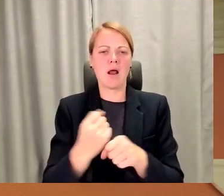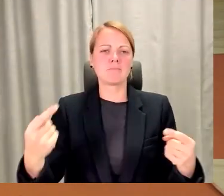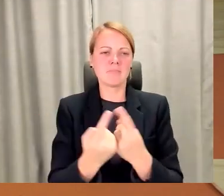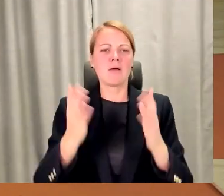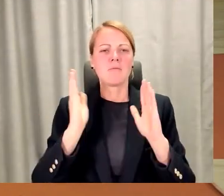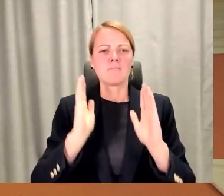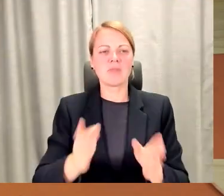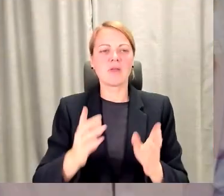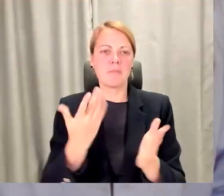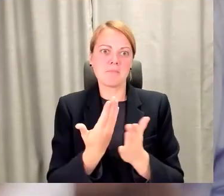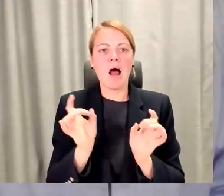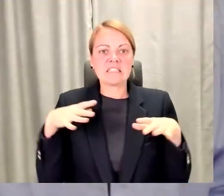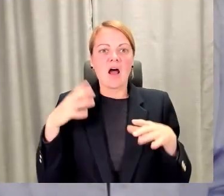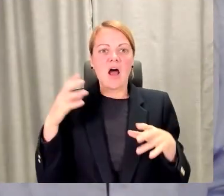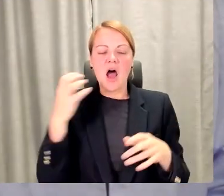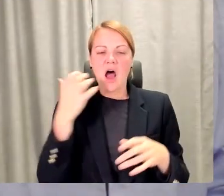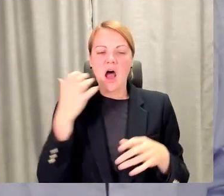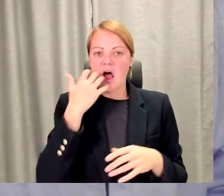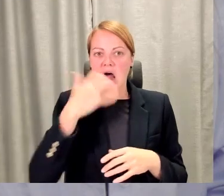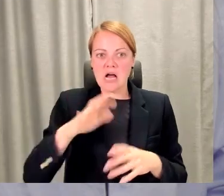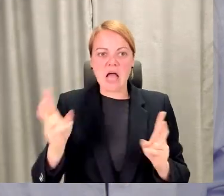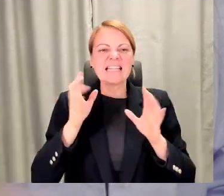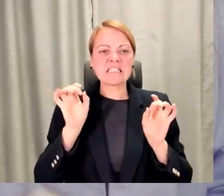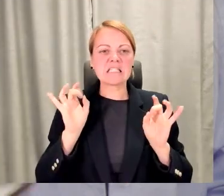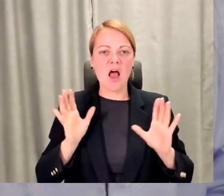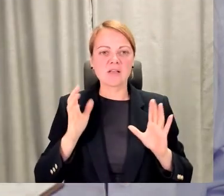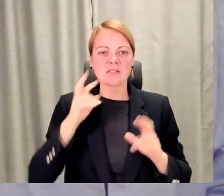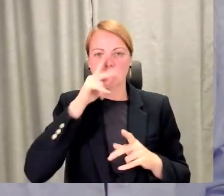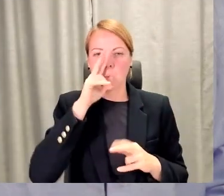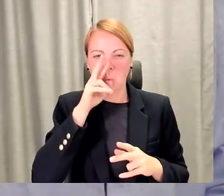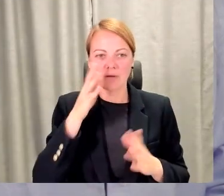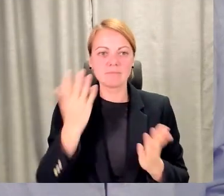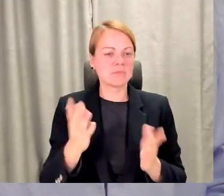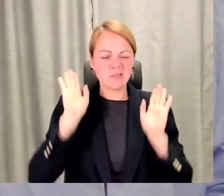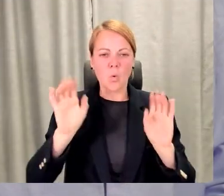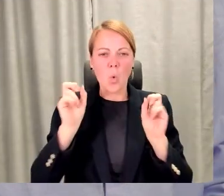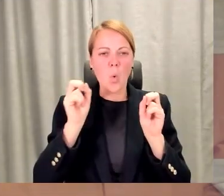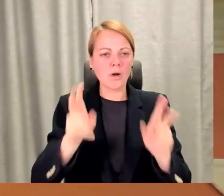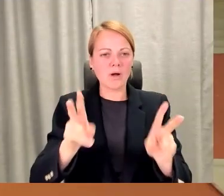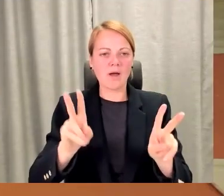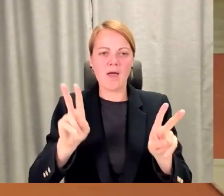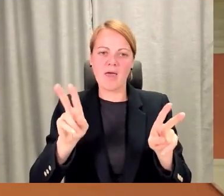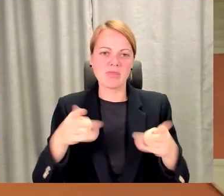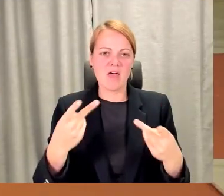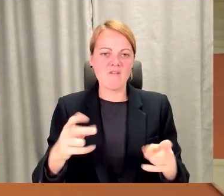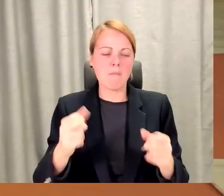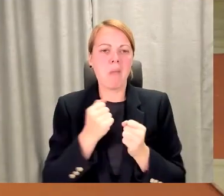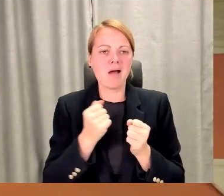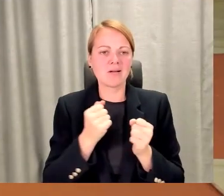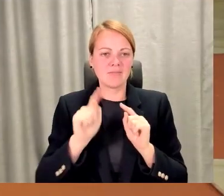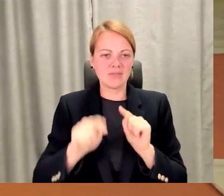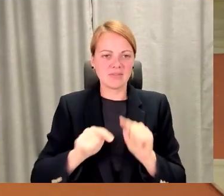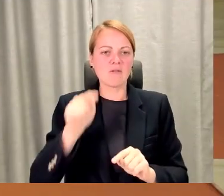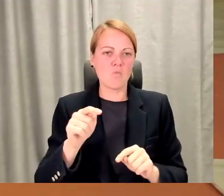nepārdzīvosim tik ļoti, mums būs vieglāk spēlēt nākamo soli. Ok, nebaidīties. Jā, varbūt es varu paturpināt, ja mēs runājam par